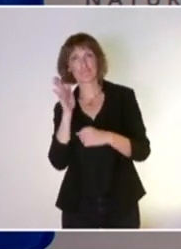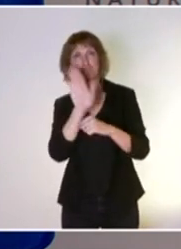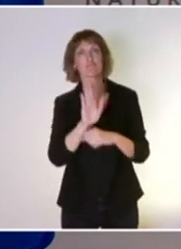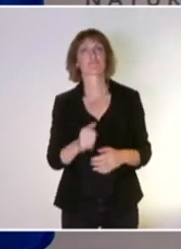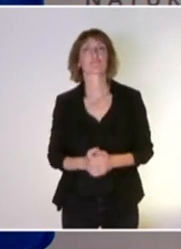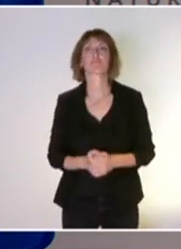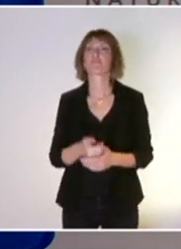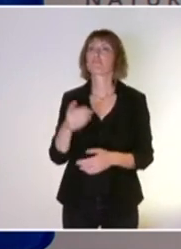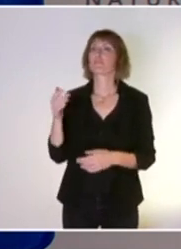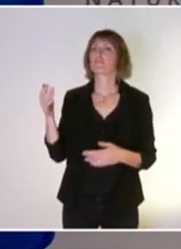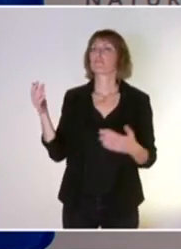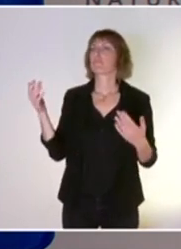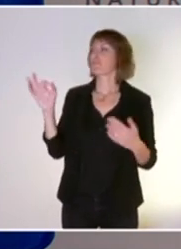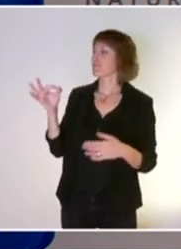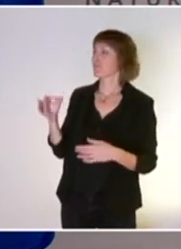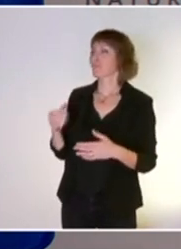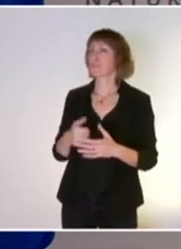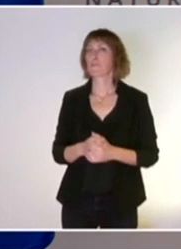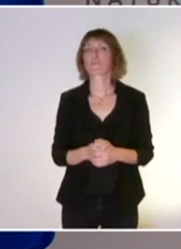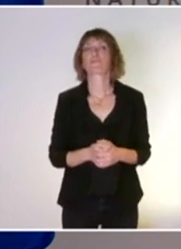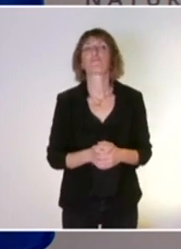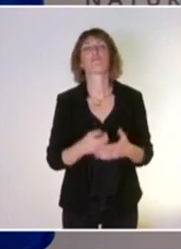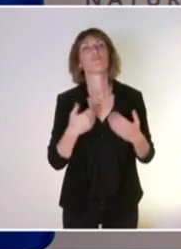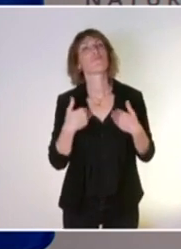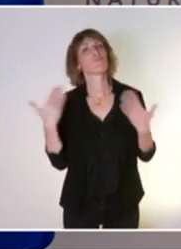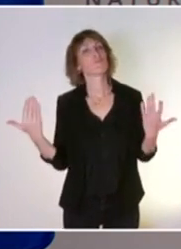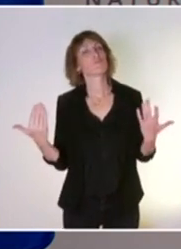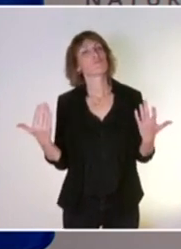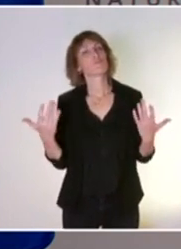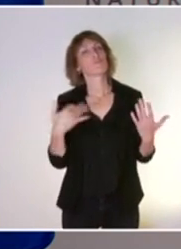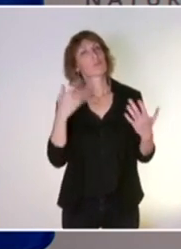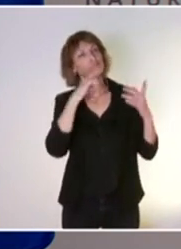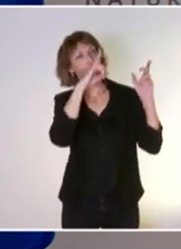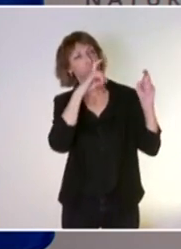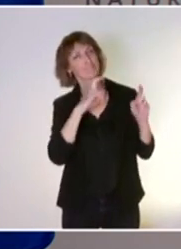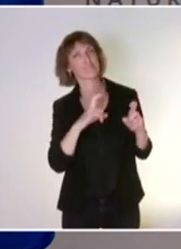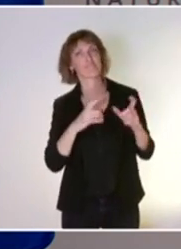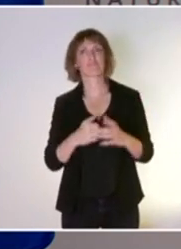Bonjour, Madame. Antoine Paulet pour l'Agence France Presse. Je voudrais poser quelques questions.